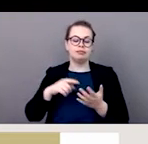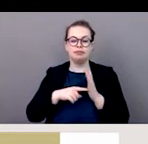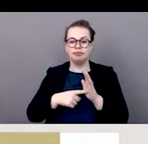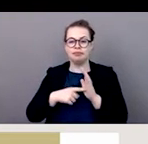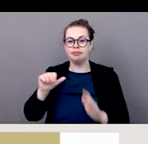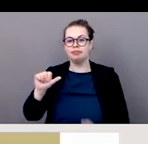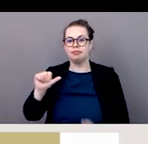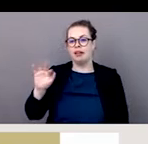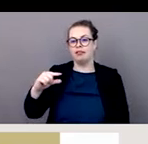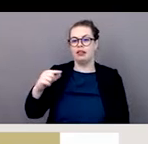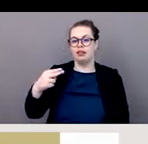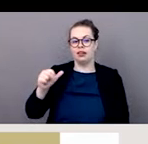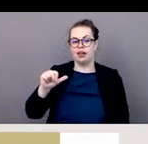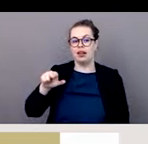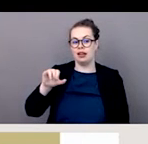gouvernement